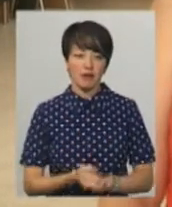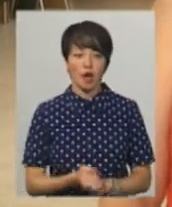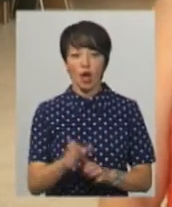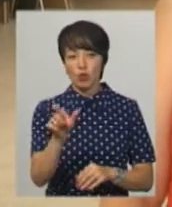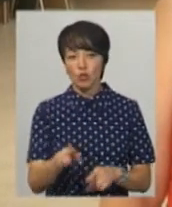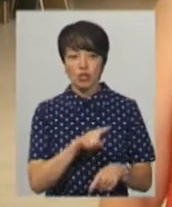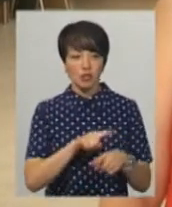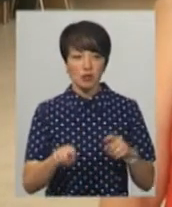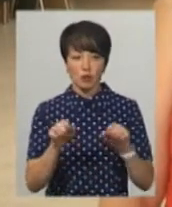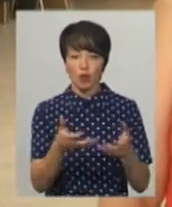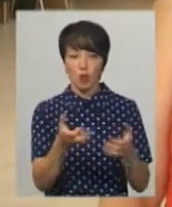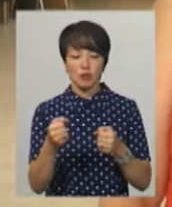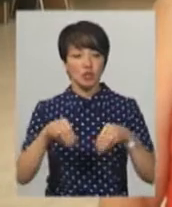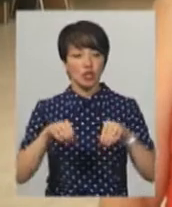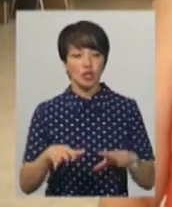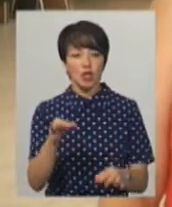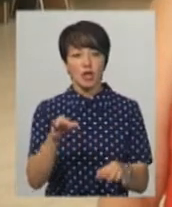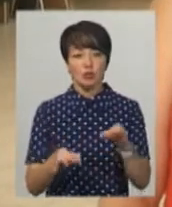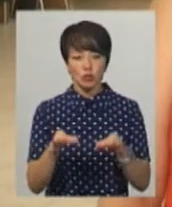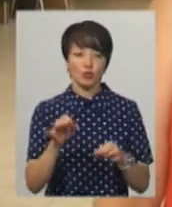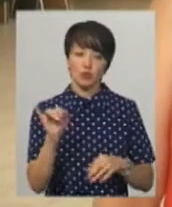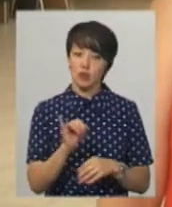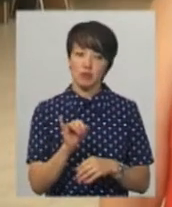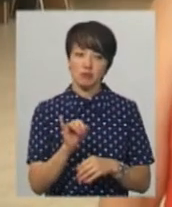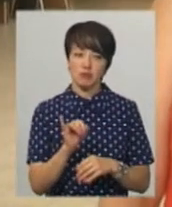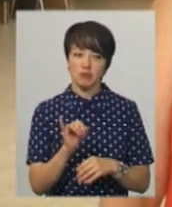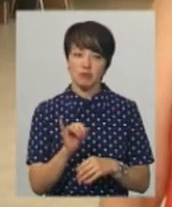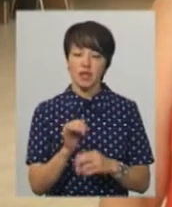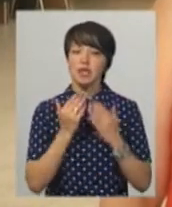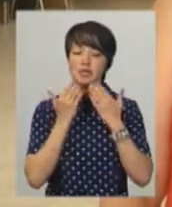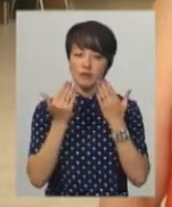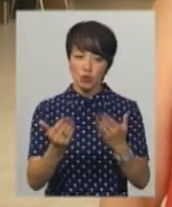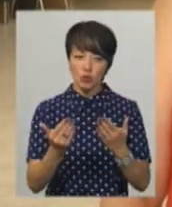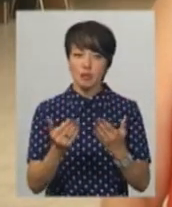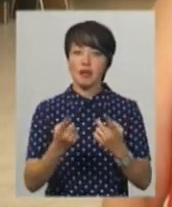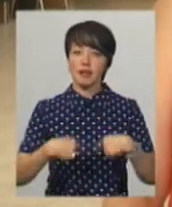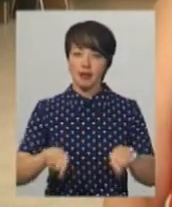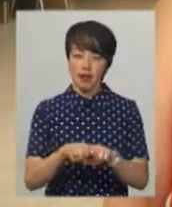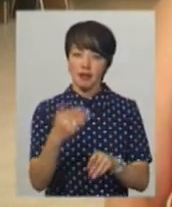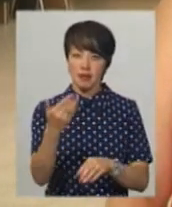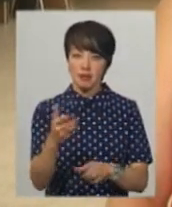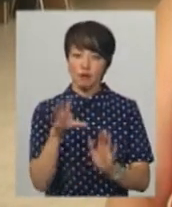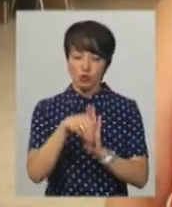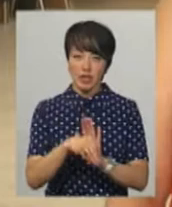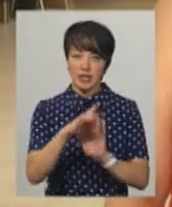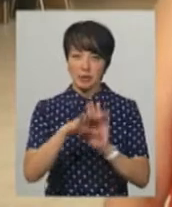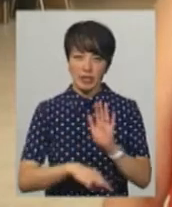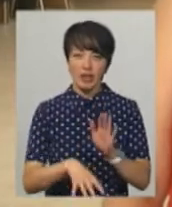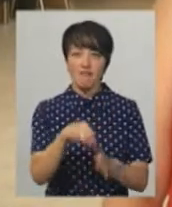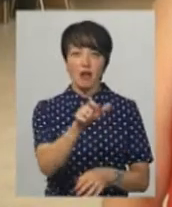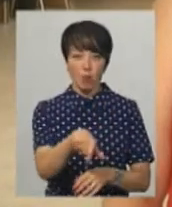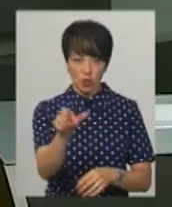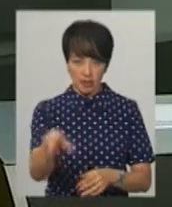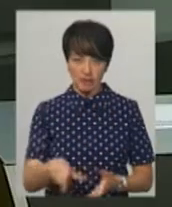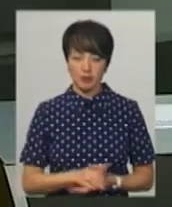людина досить швидко може отримати рішення суду і відповідно звернутися на дільницю, аби її включили до списку виборців.